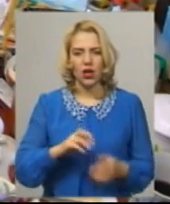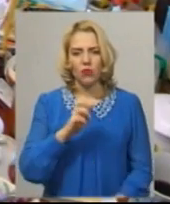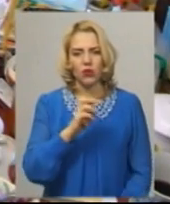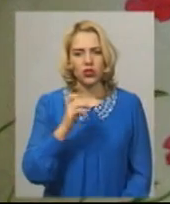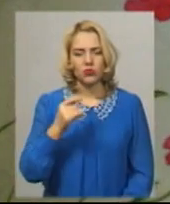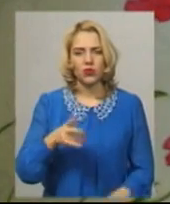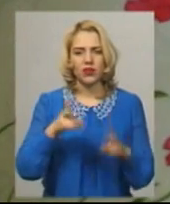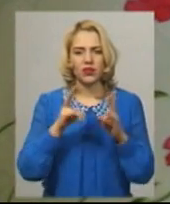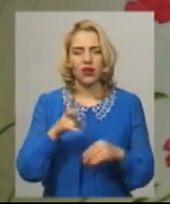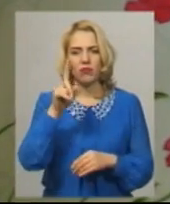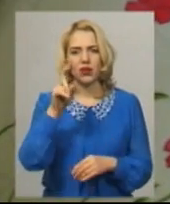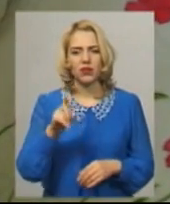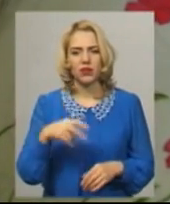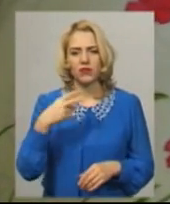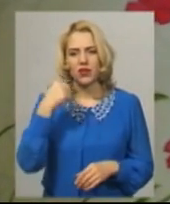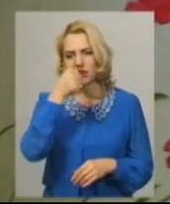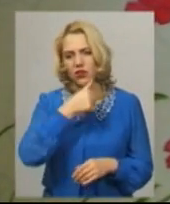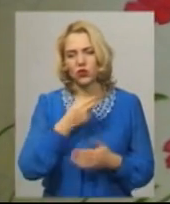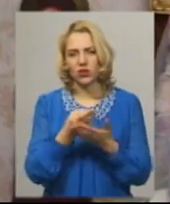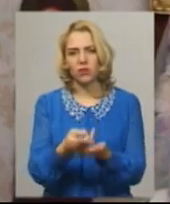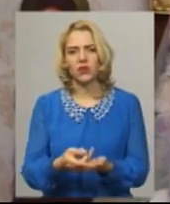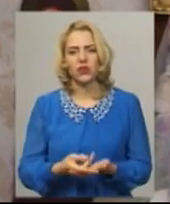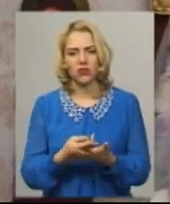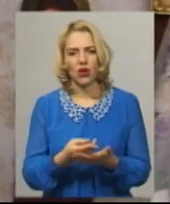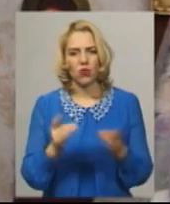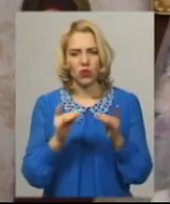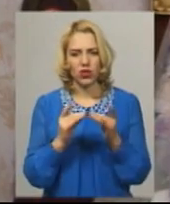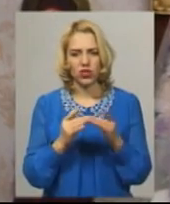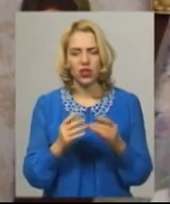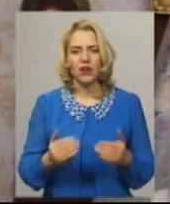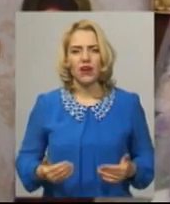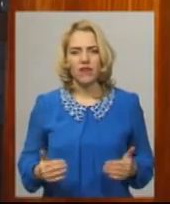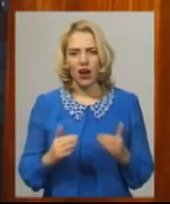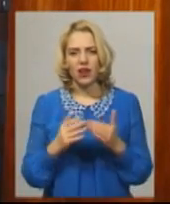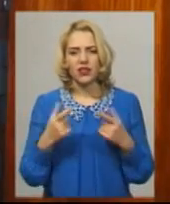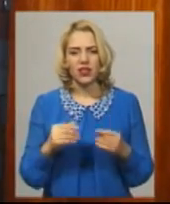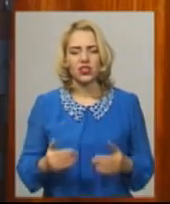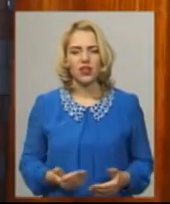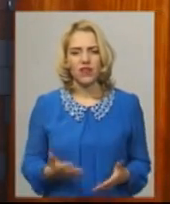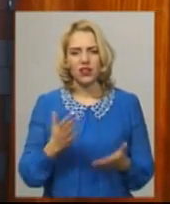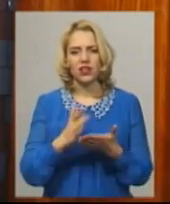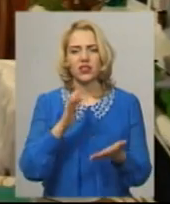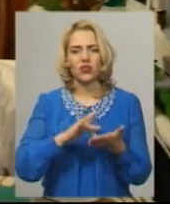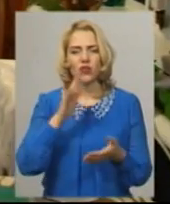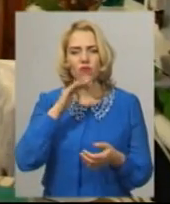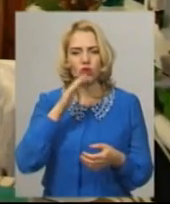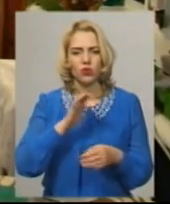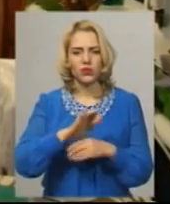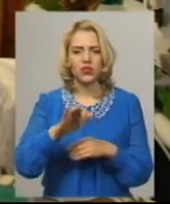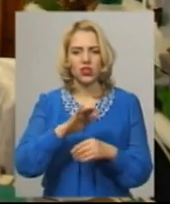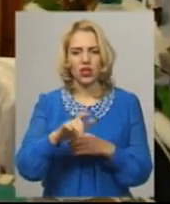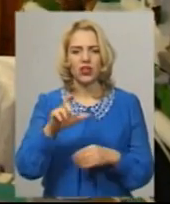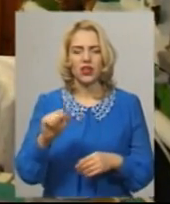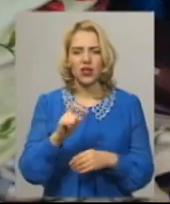Борис Сніцар через травму хребта уже понад 20 років прикутий до ліжка. У хаті ДЖВ має і централізоване водопостачання, і